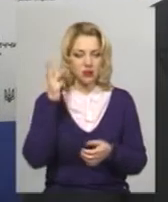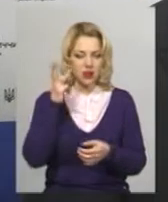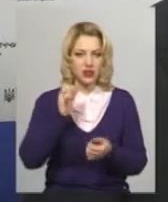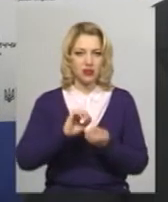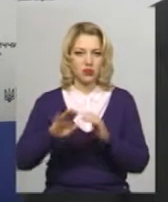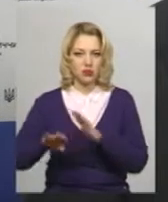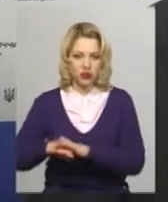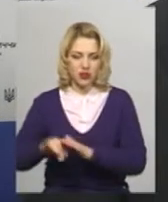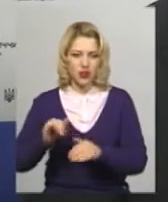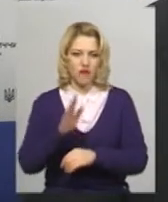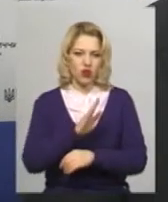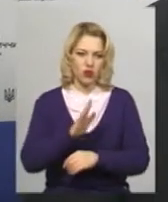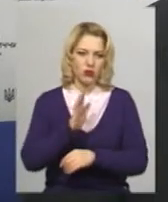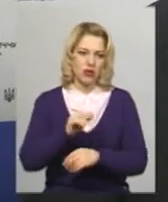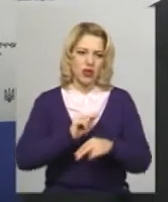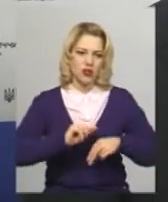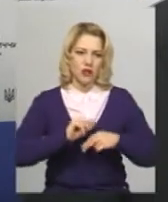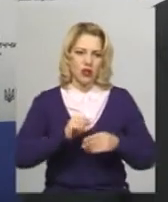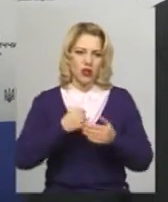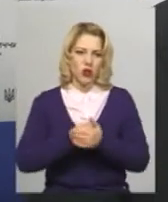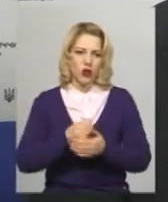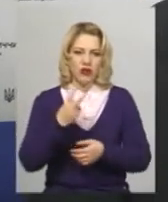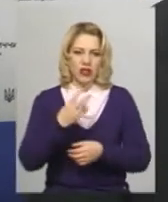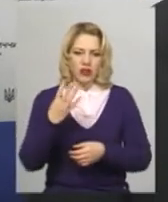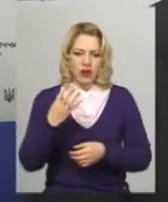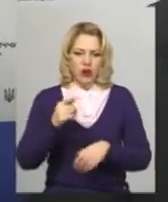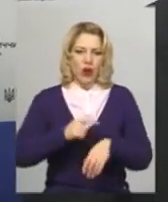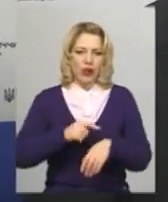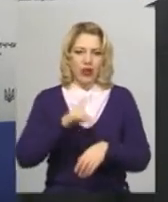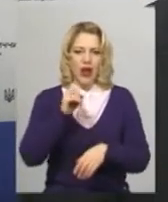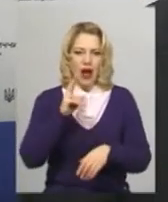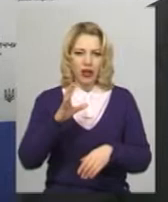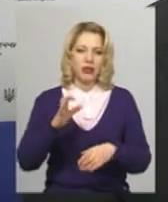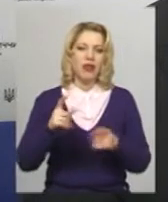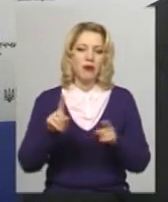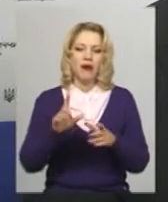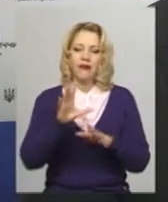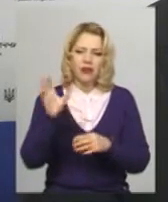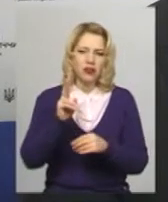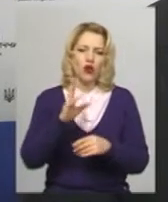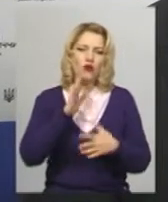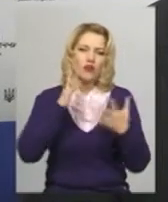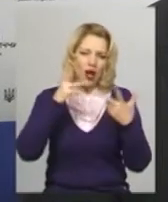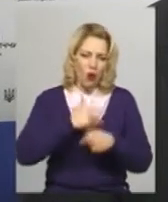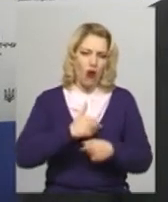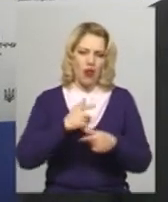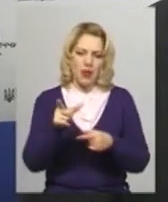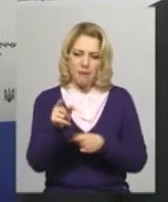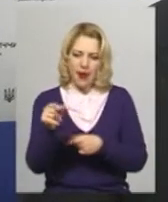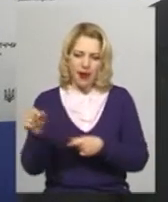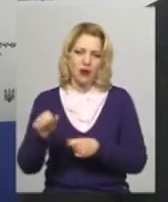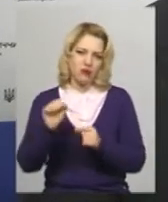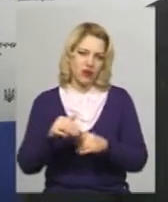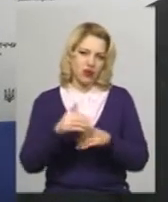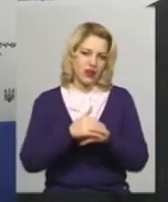Кам'янсь-Подільській та Волочівськ будуть працювати до 24-ї години. І тому кожня закохана пара, яка романтично, може одружитися навіть